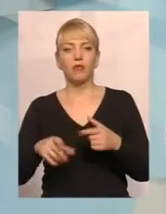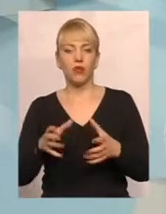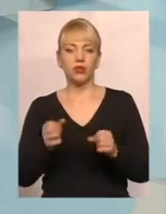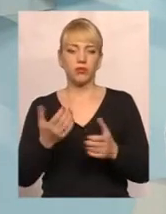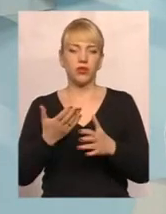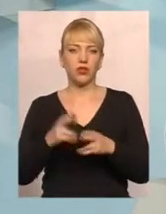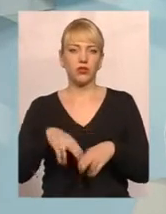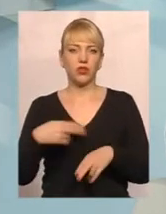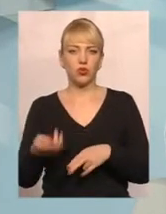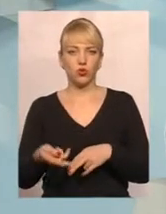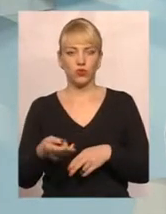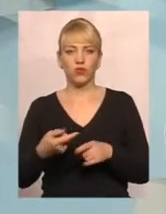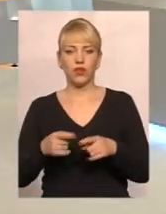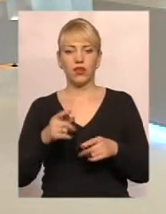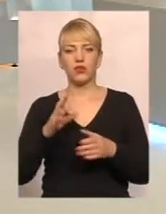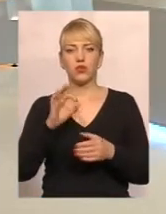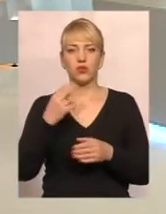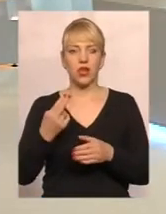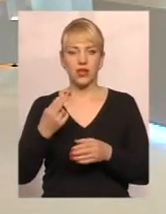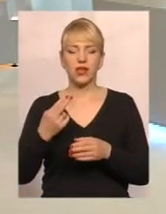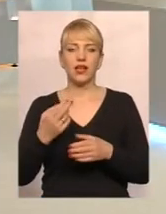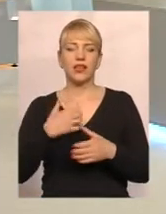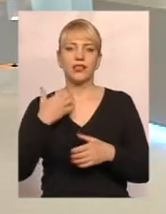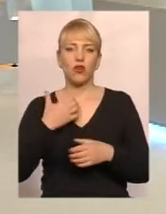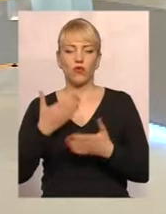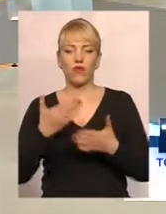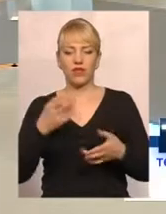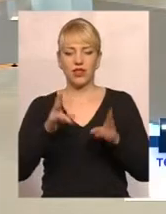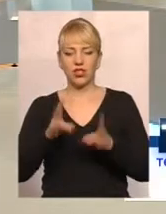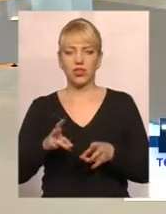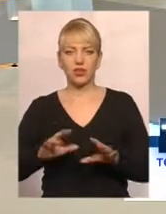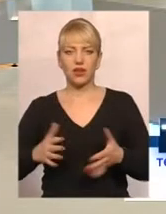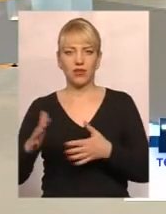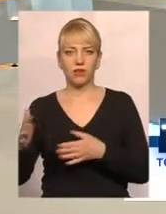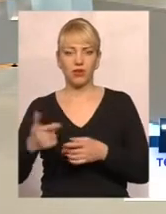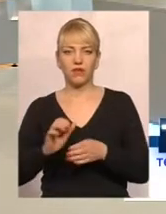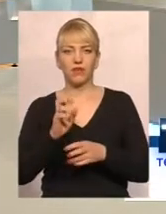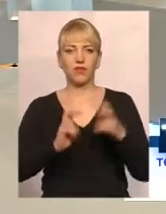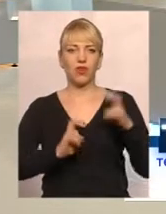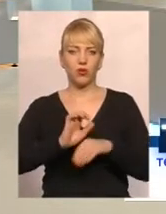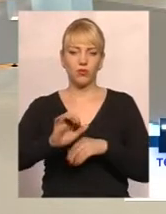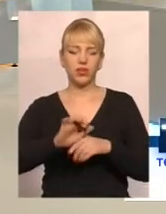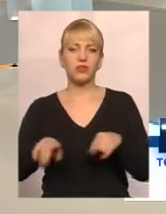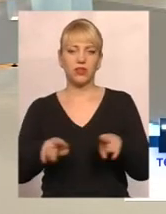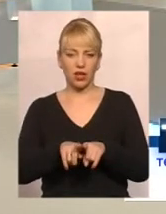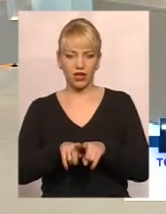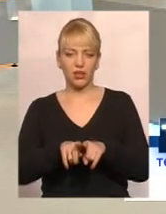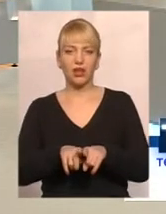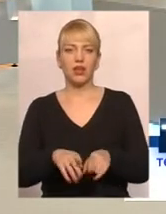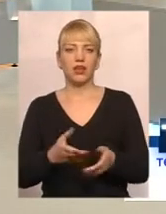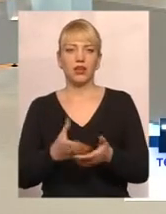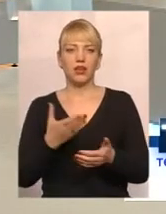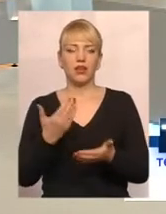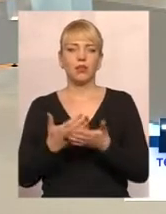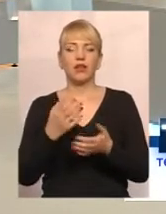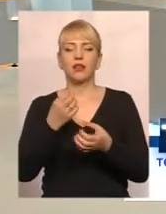відшкодування з фонду соціального страхування від нещасних випадків на виробництві, такі види допомоги, або благодійна